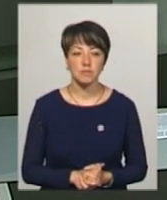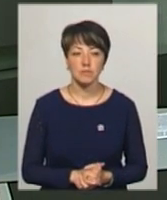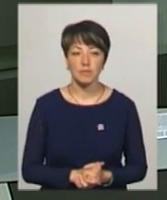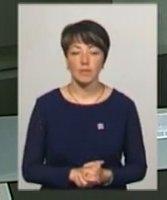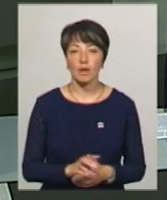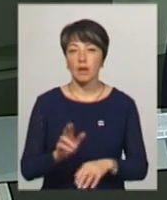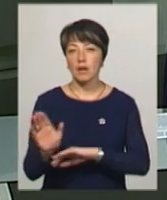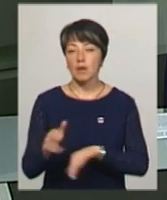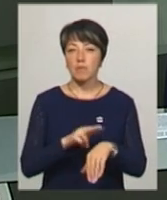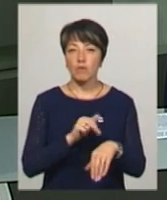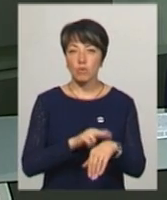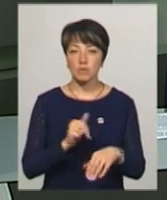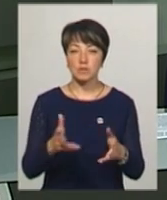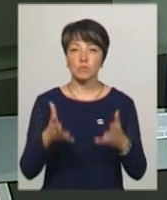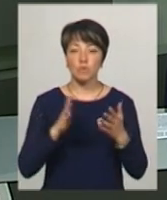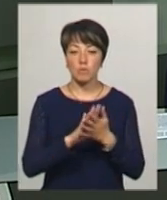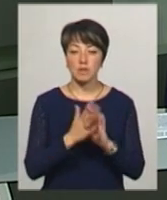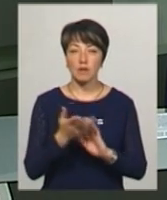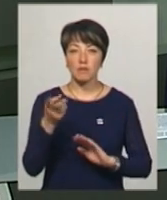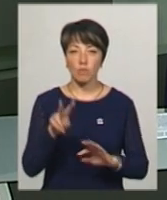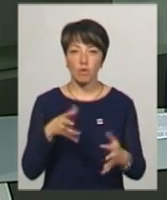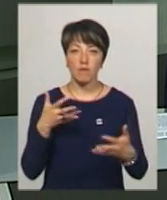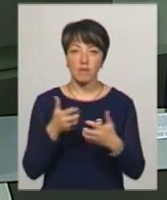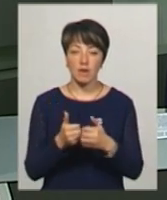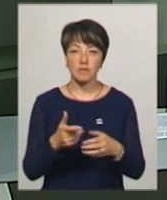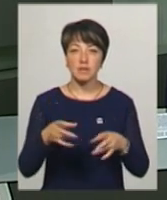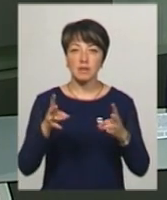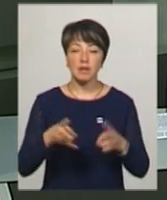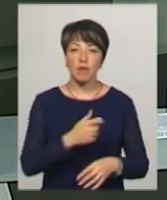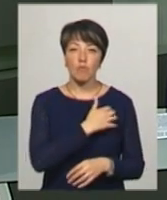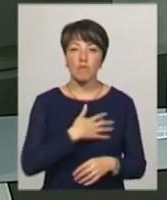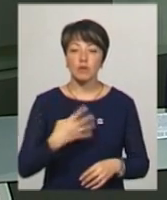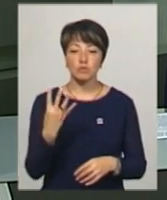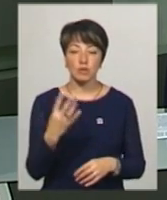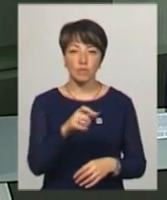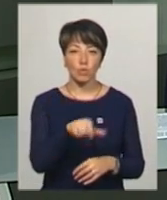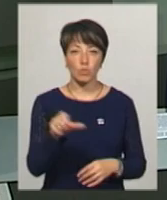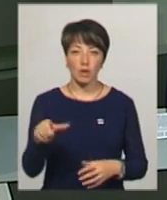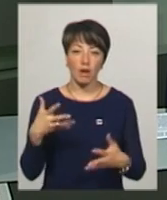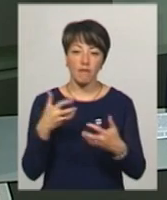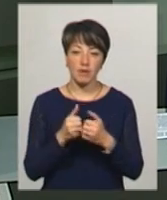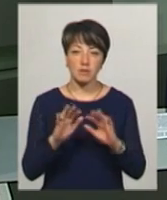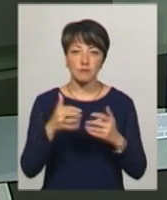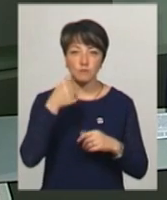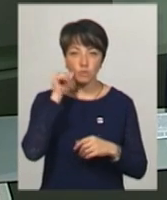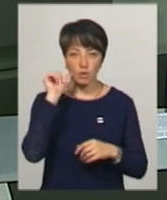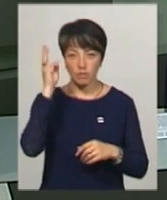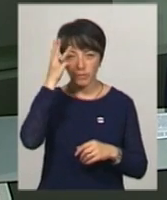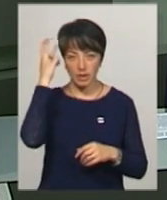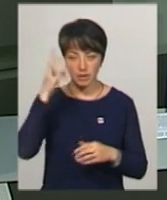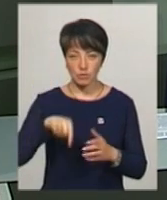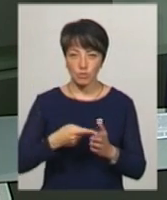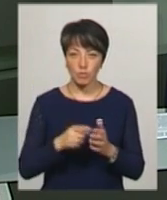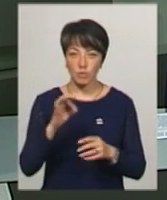Правоохоронці з'ясовують обставини двох дорожньо-транспортних пригод, в яких травмувалися четверо людей. Аварії сталися вчора у Хмельницькому.